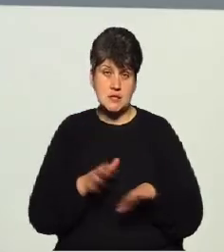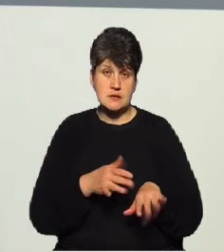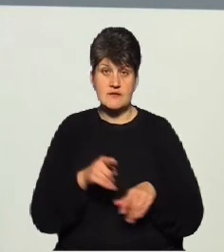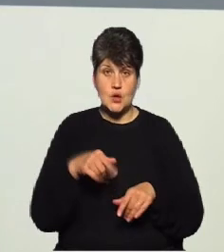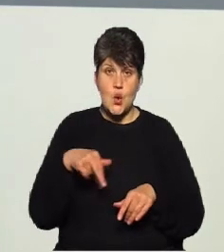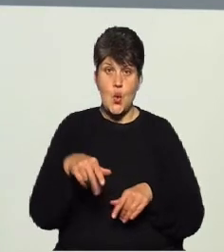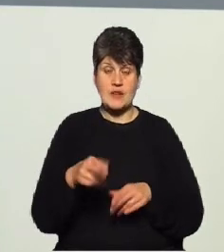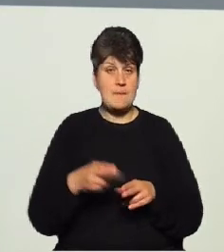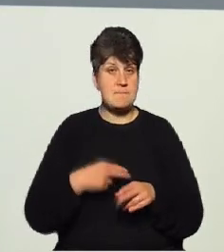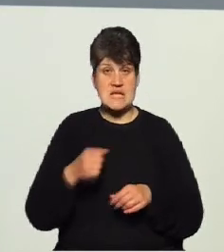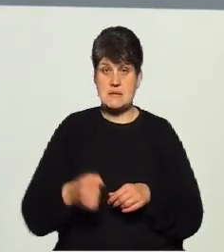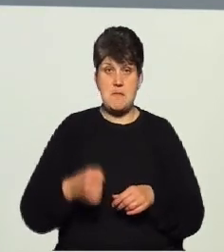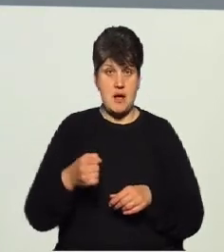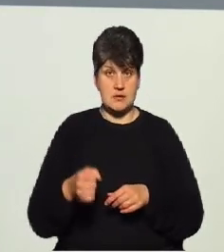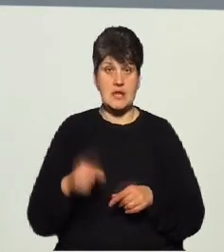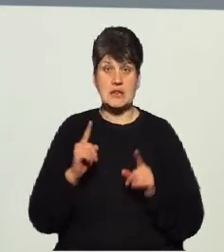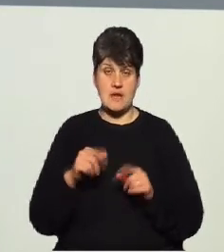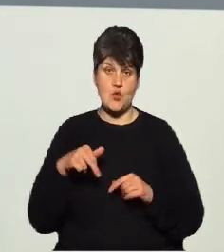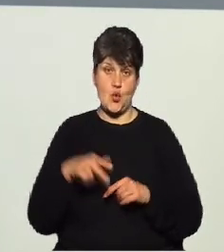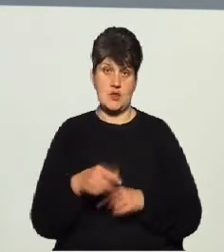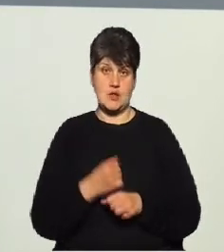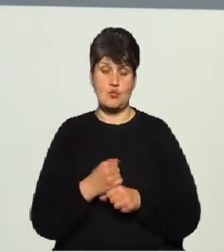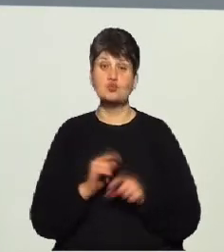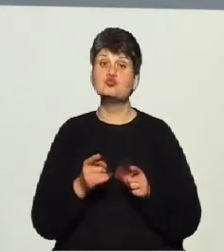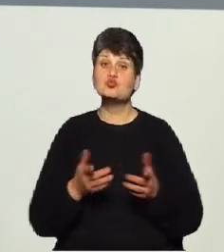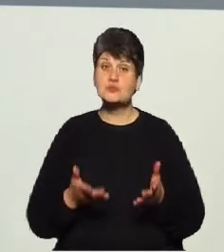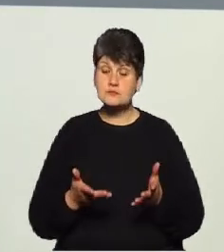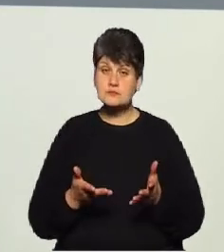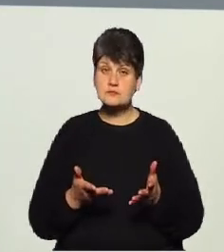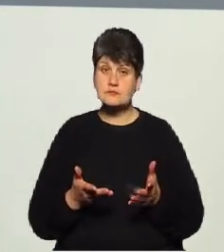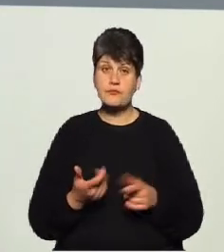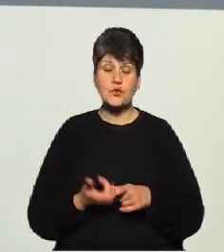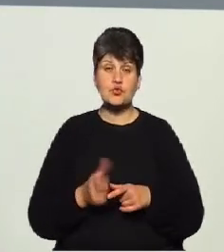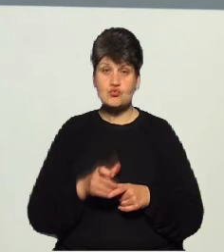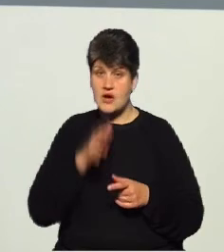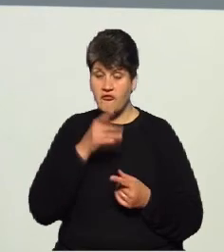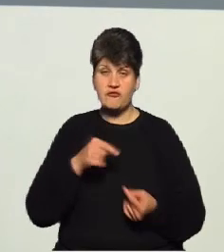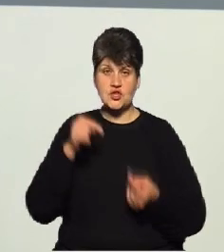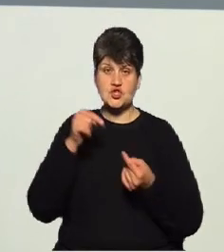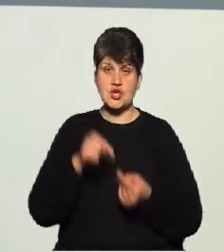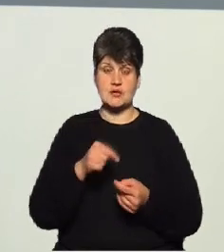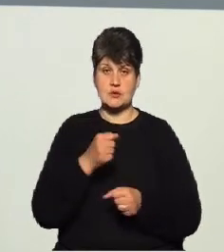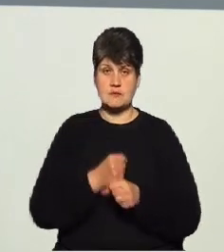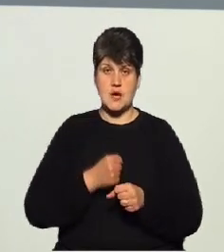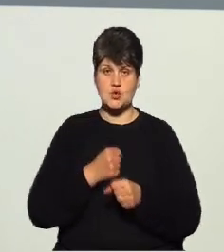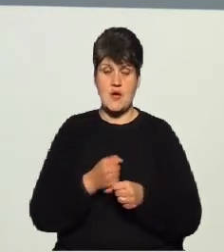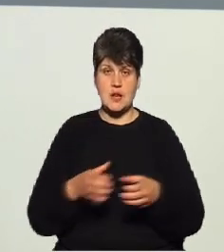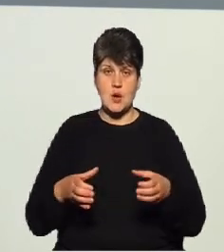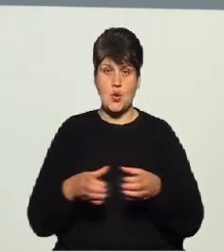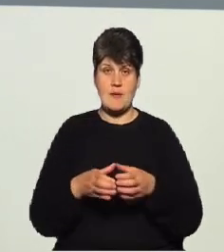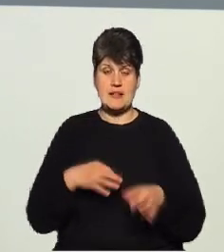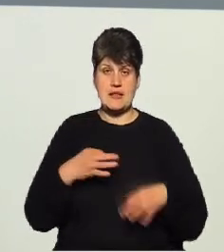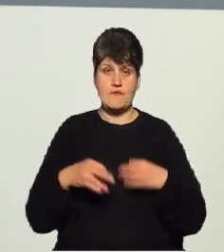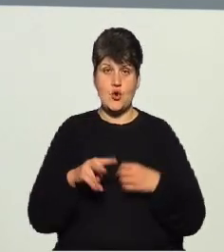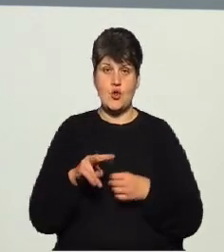навіть ходить на роботу. Чому? Тому що дуже своєчасно спрацювала команда неврологів. Це сталося в